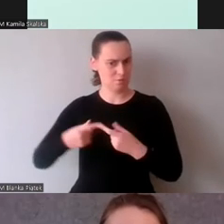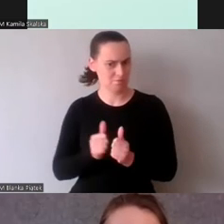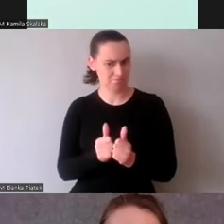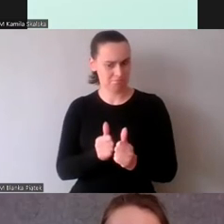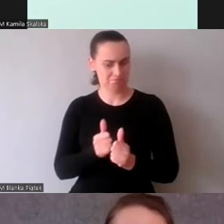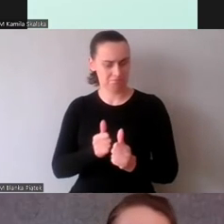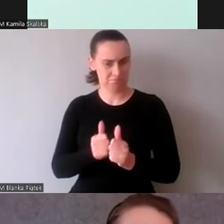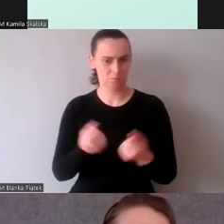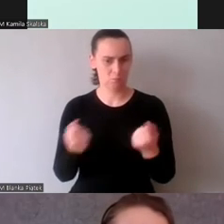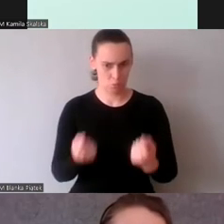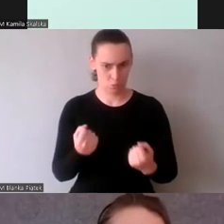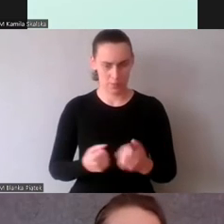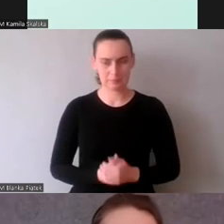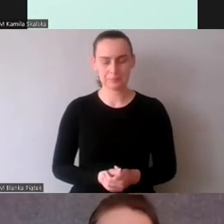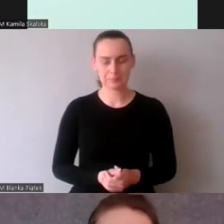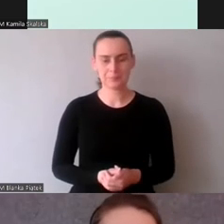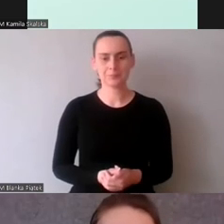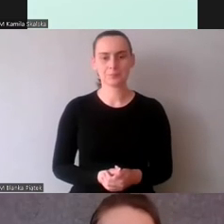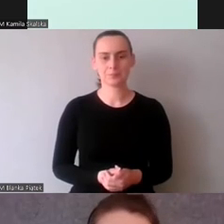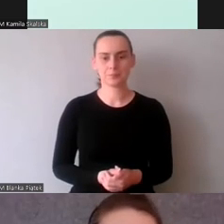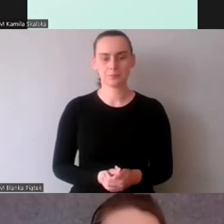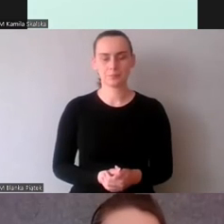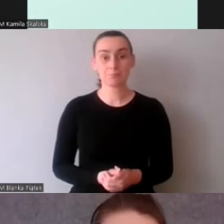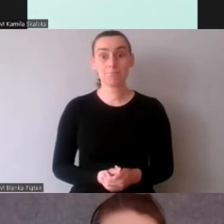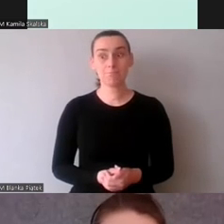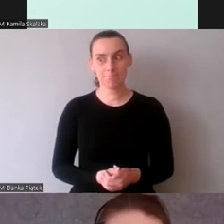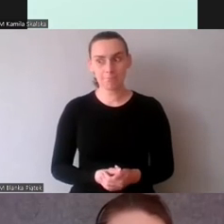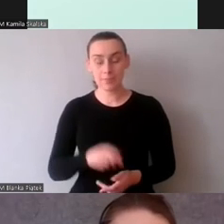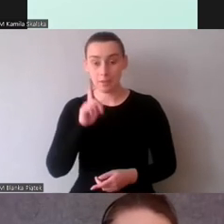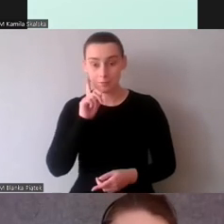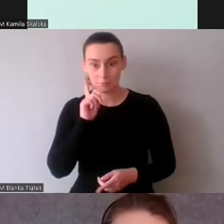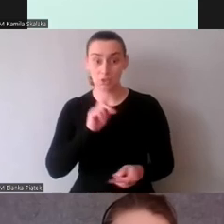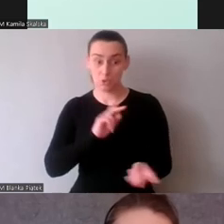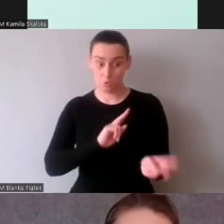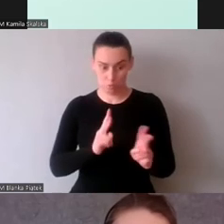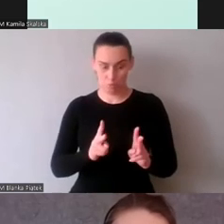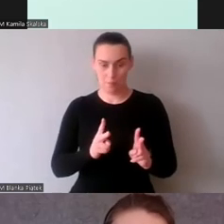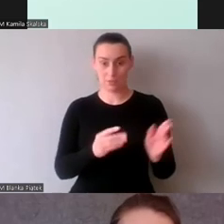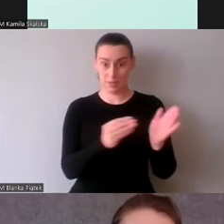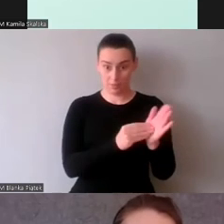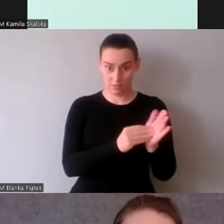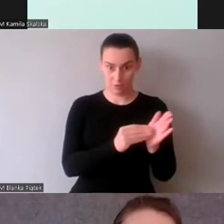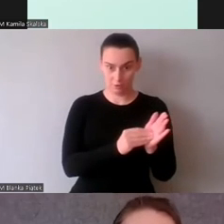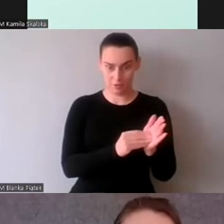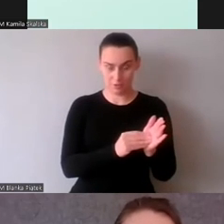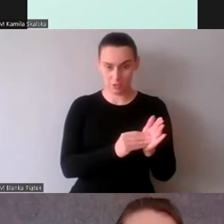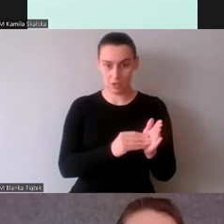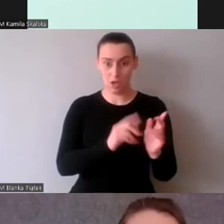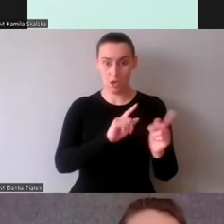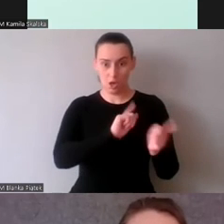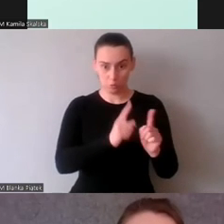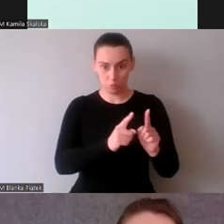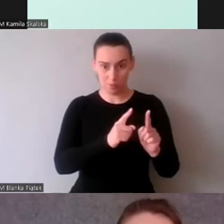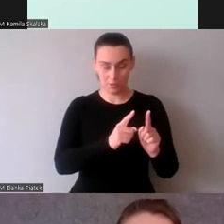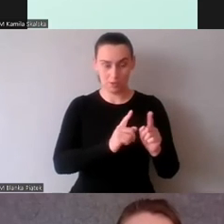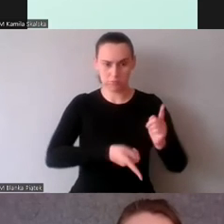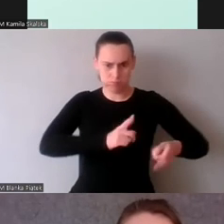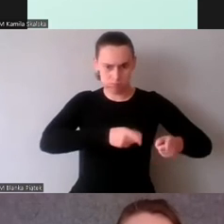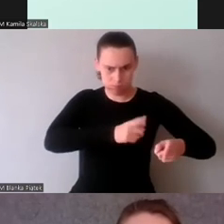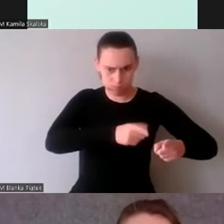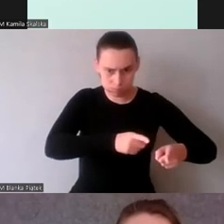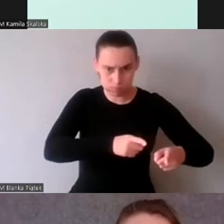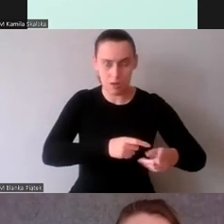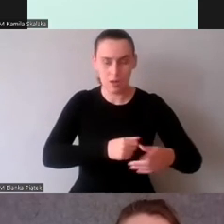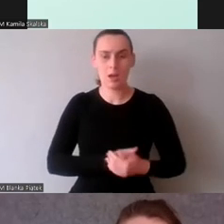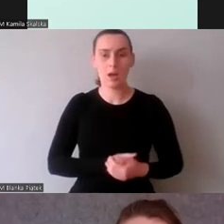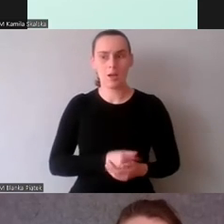I fakt, że tłumacze doświadczeni szybciej tłumaczyli podczas tak skomplikowanych fragmentów może wskazywać na to, że